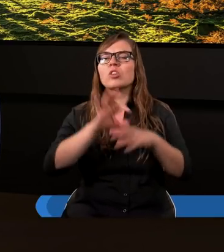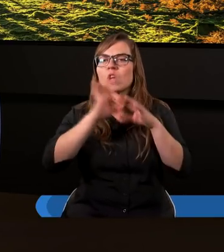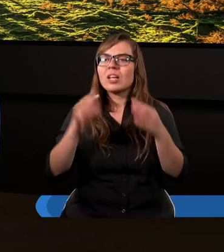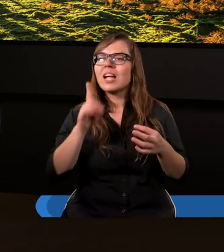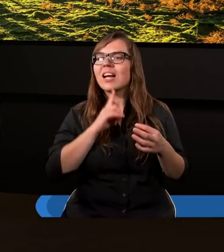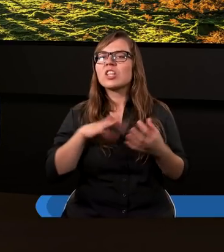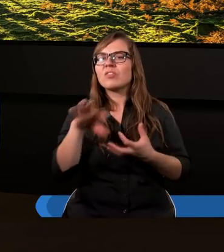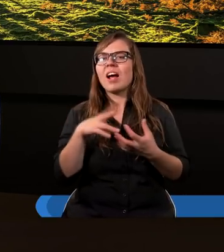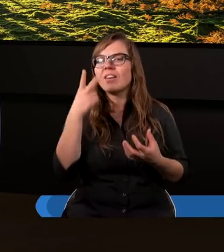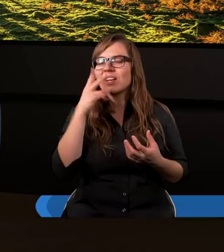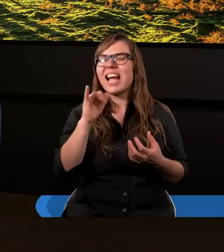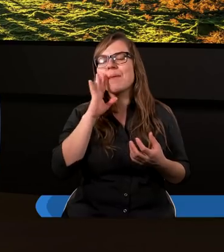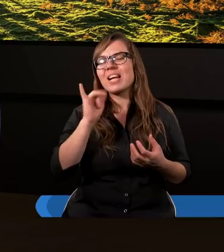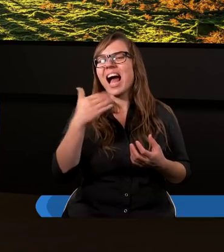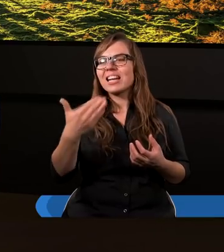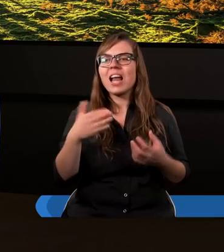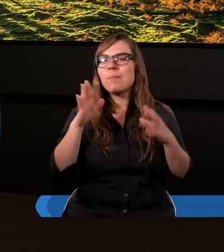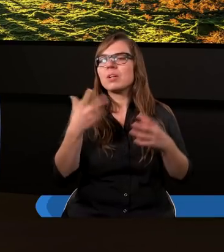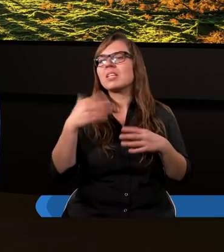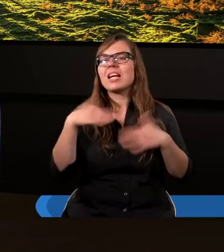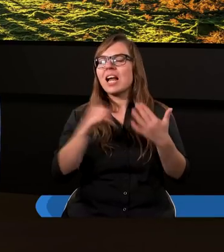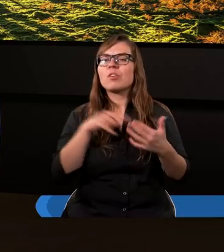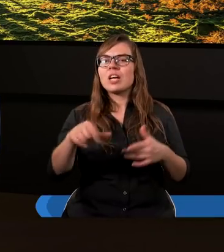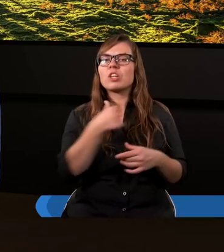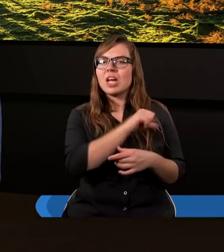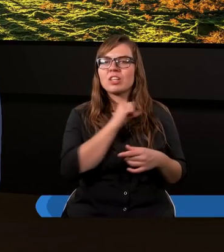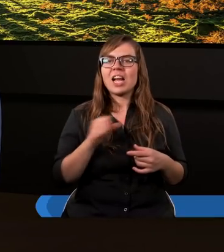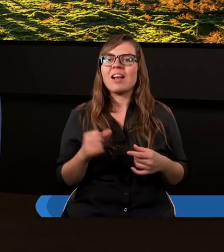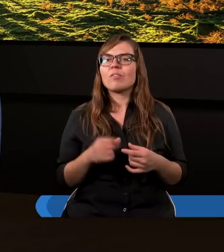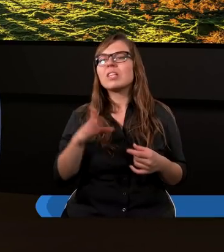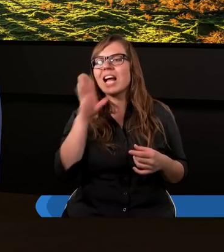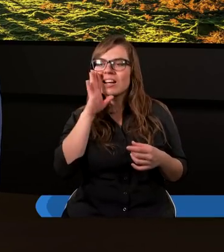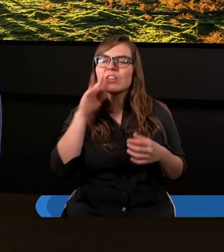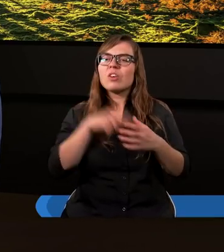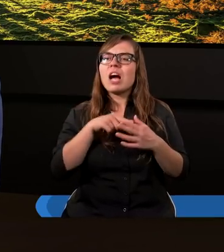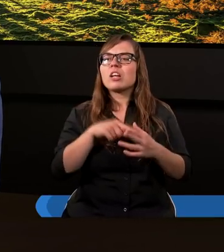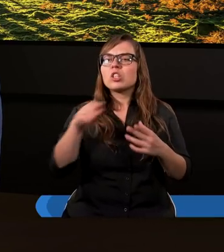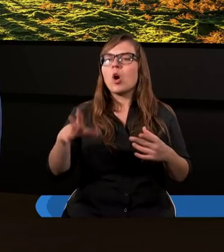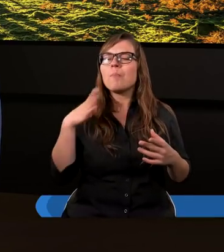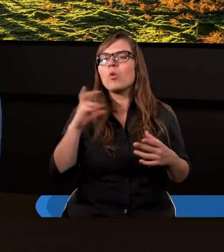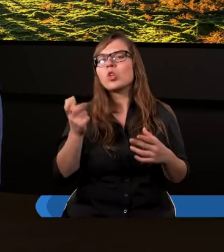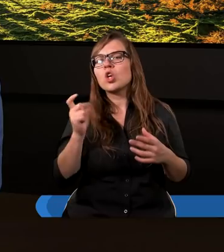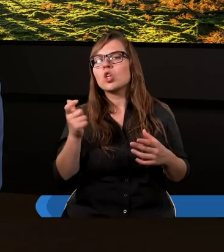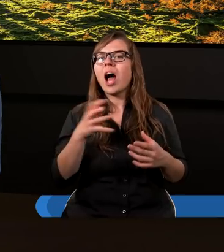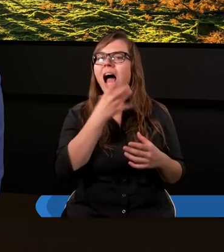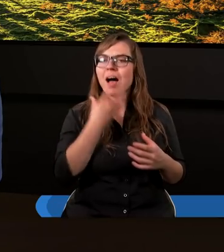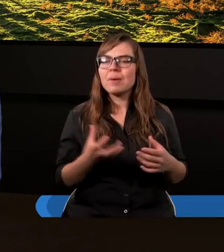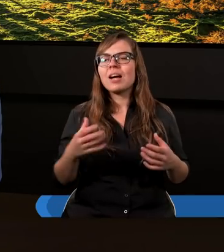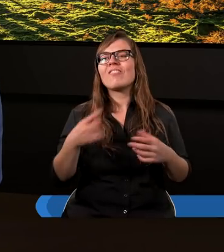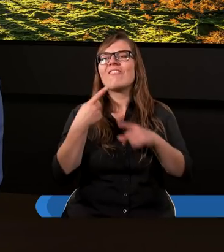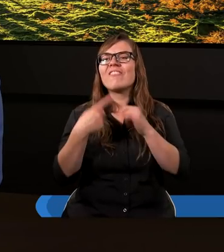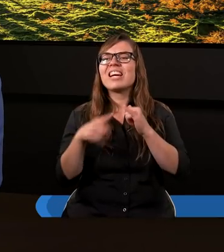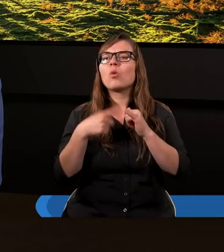świata, jak właśnie Islam, Judaizm i chrześcijaństwo. Prawda? Tak. Także to było coś, co Abrahama zdecydowanie